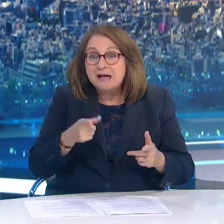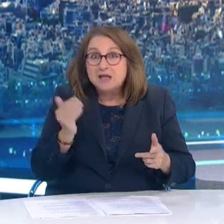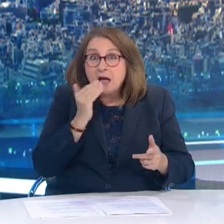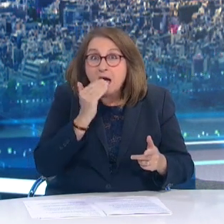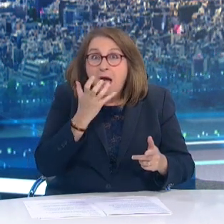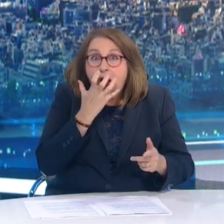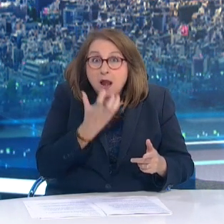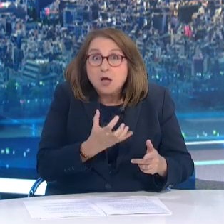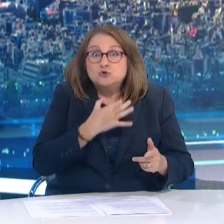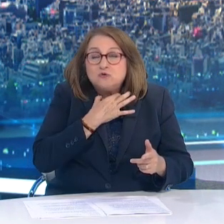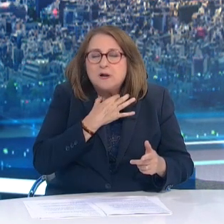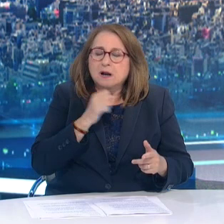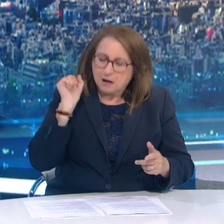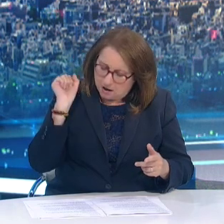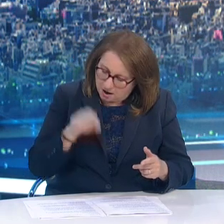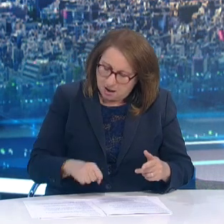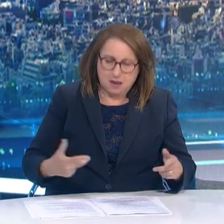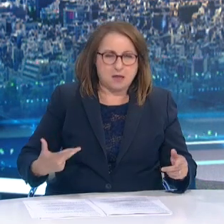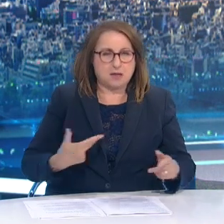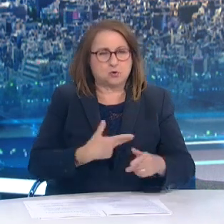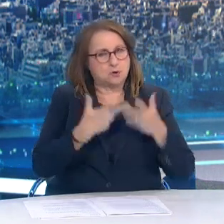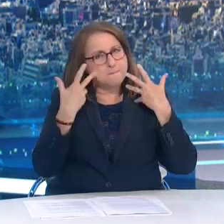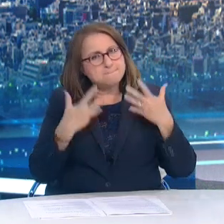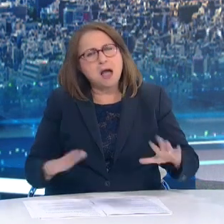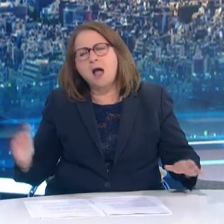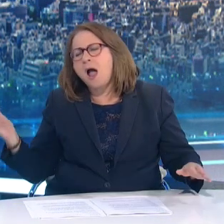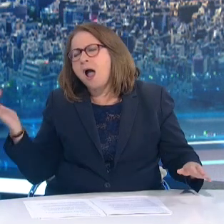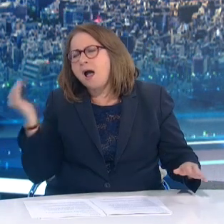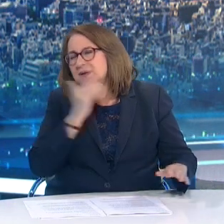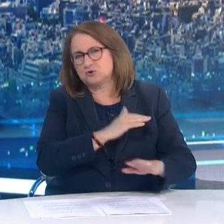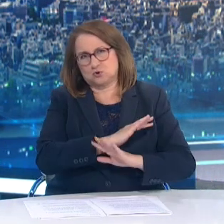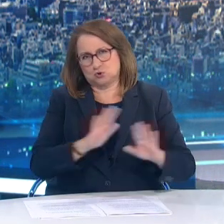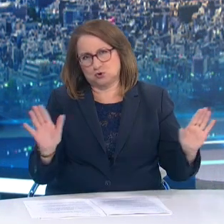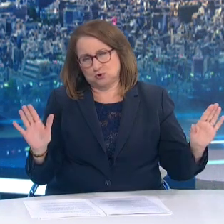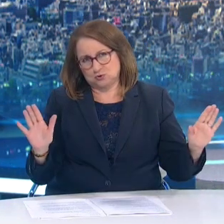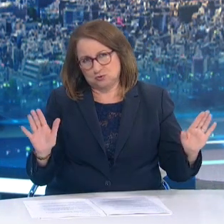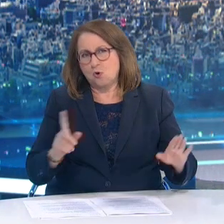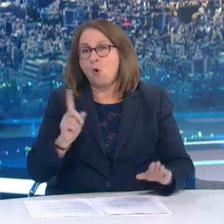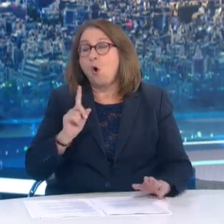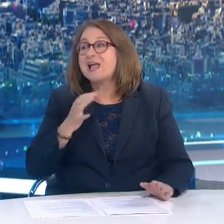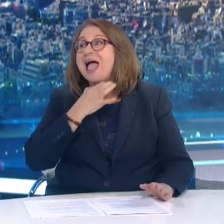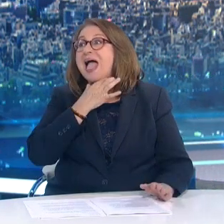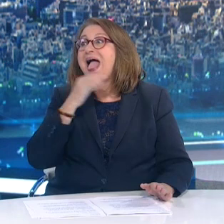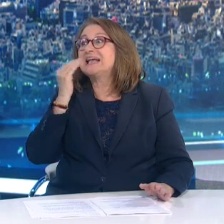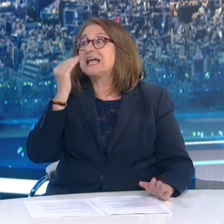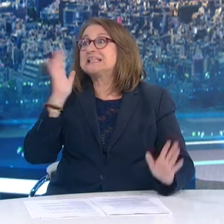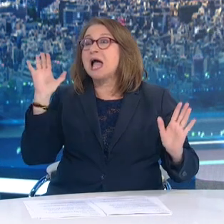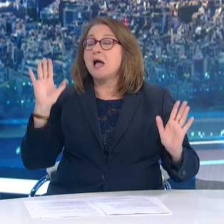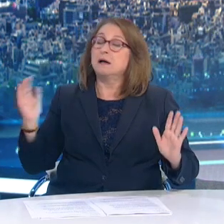οποία μπορούσαν να αναβληθούν Σε καμία περίπτωση δεν μιλάμε για επίγοντα και έκτακτα περιστατικά Από εκεί και πέρα